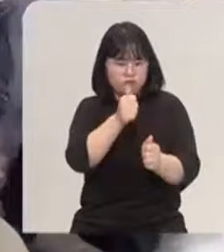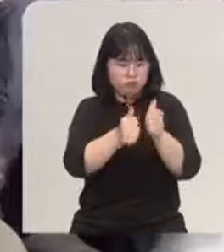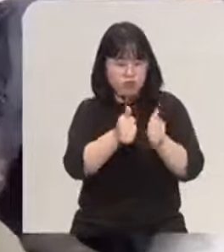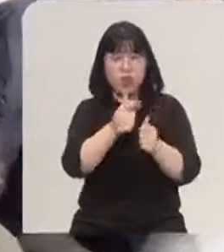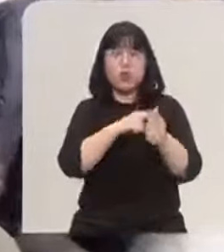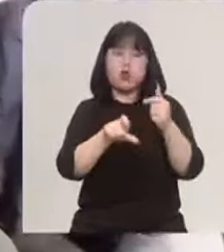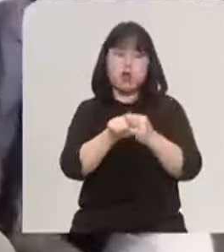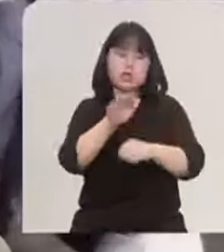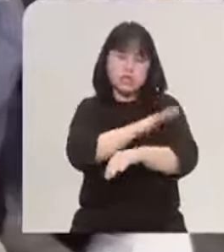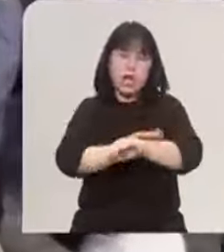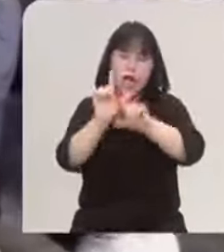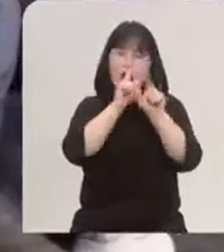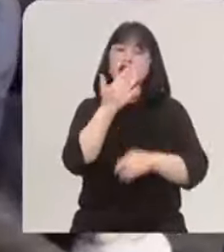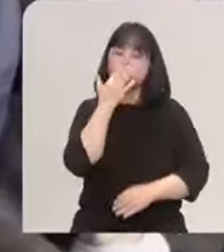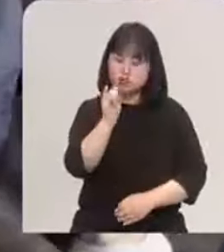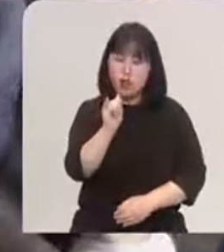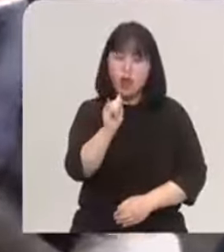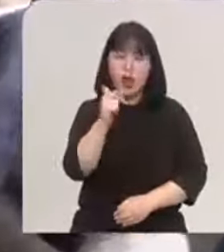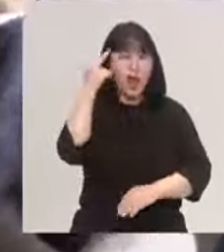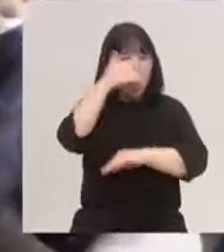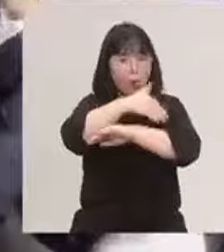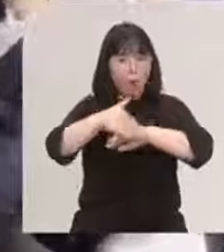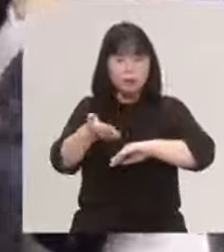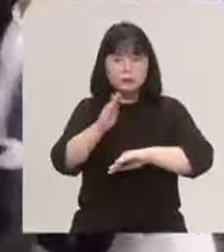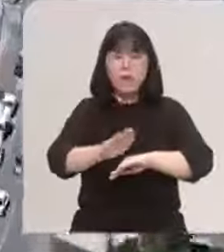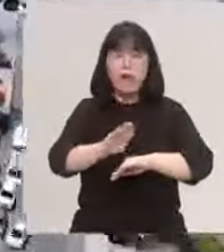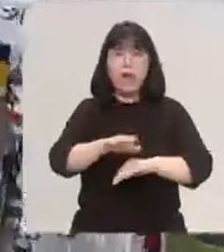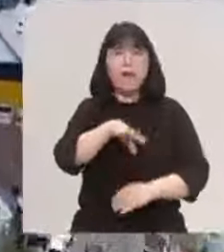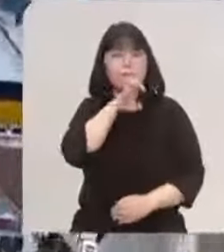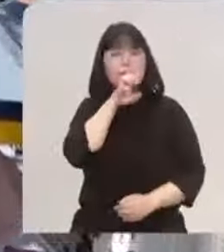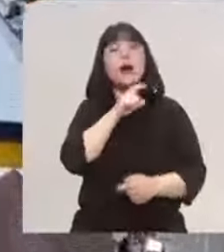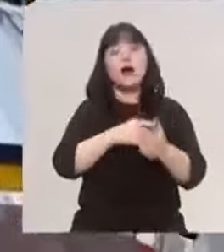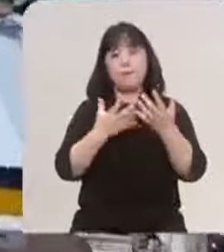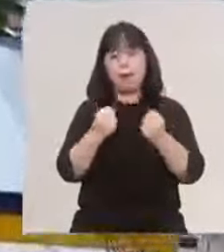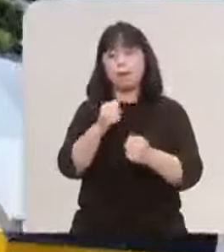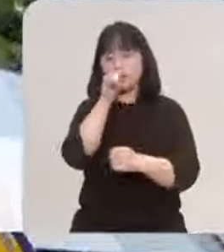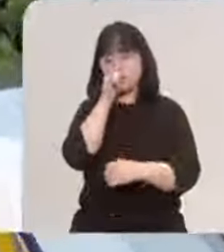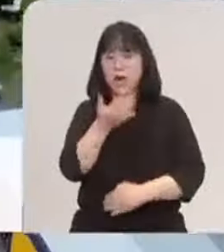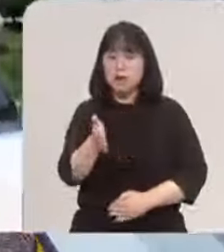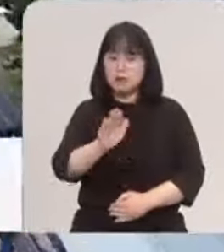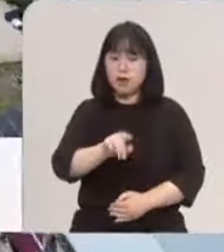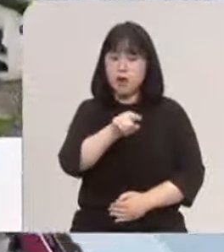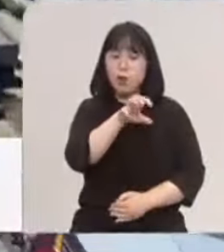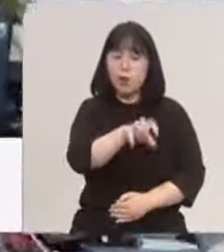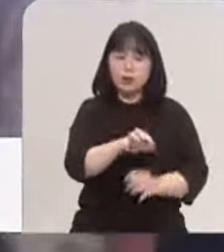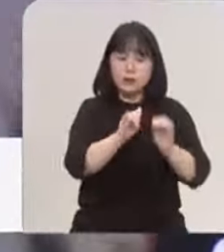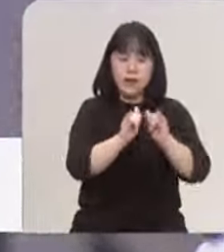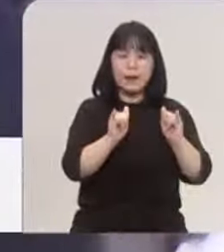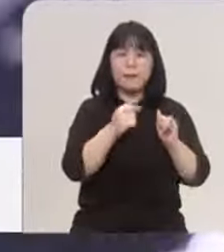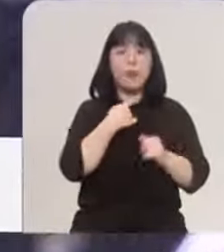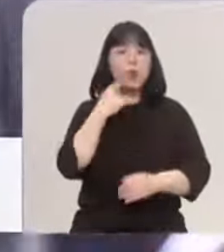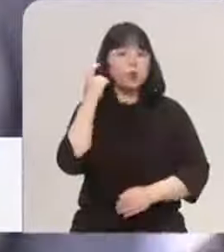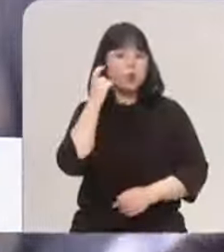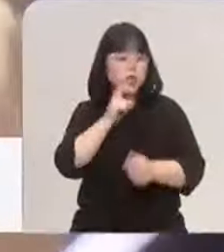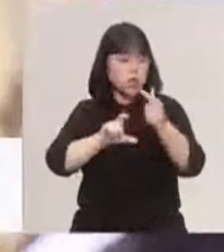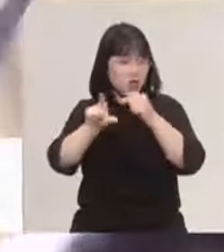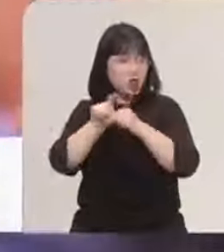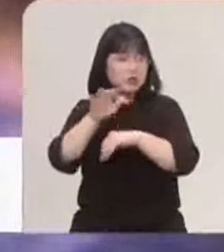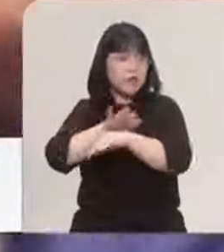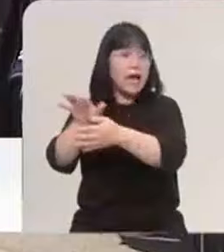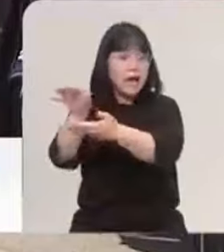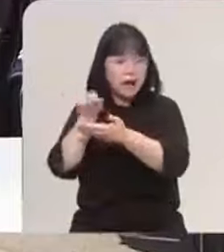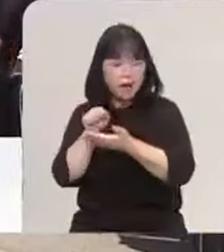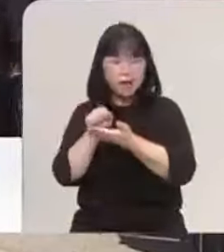속에 반발과 우려의 목소리도 적지 않습니다. 하지만 현장에서 주민들 목소리를 더 많이 담아내고